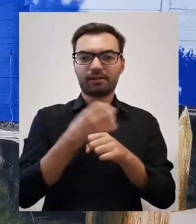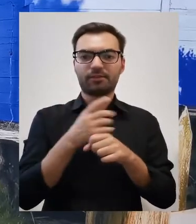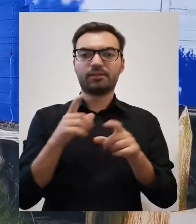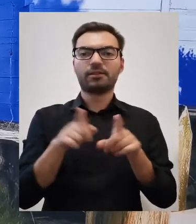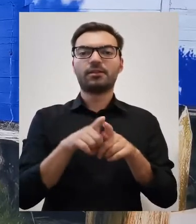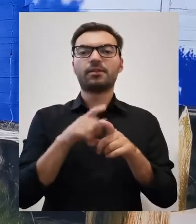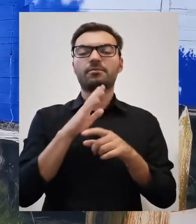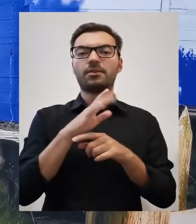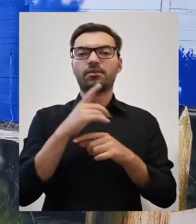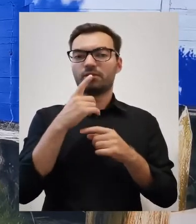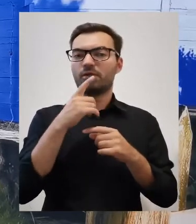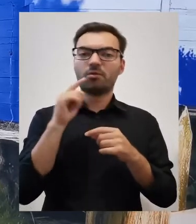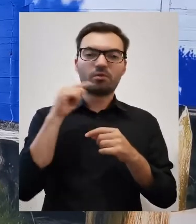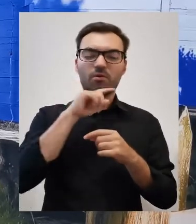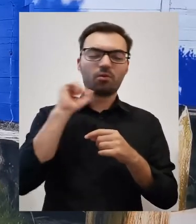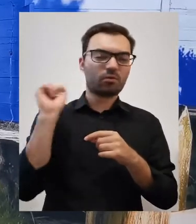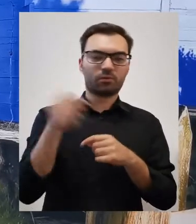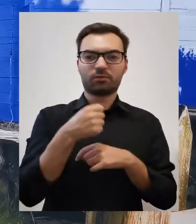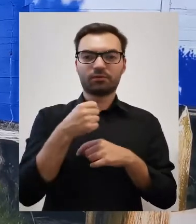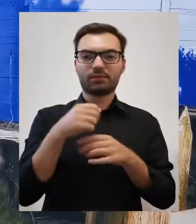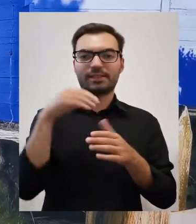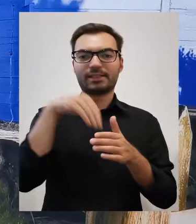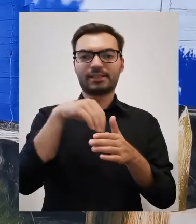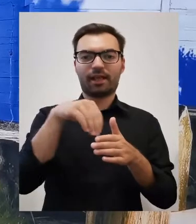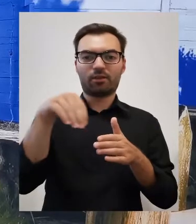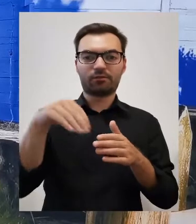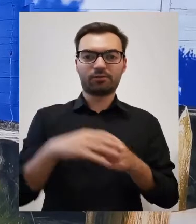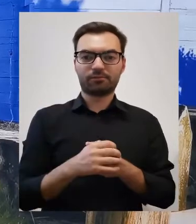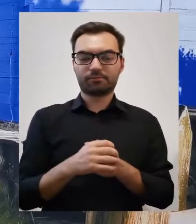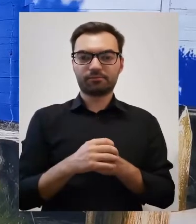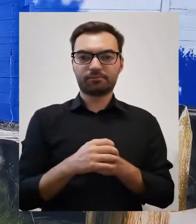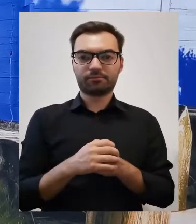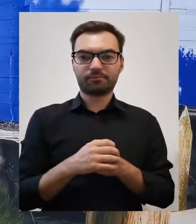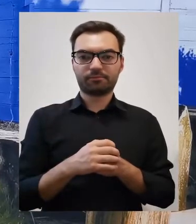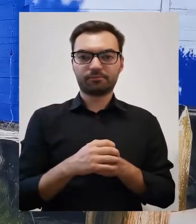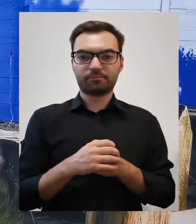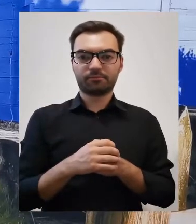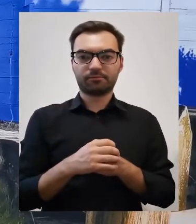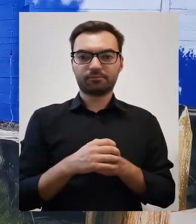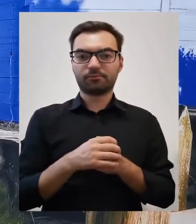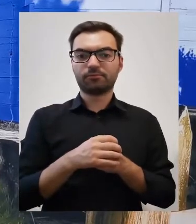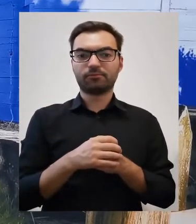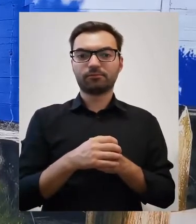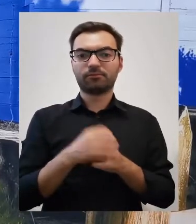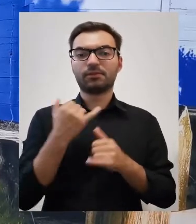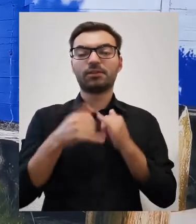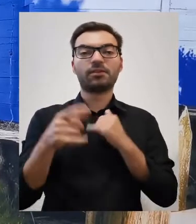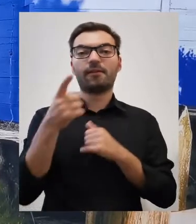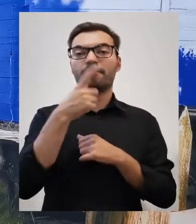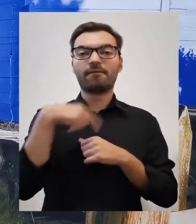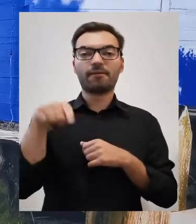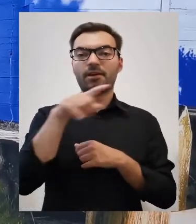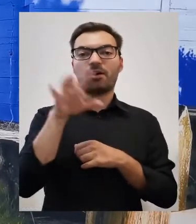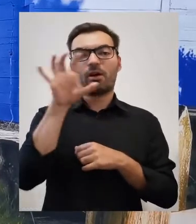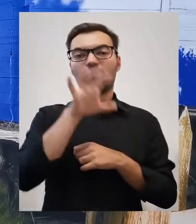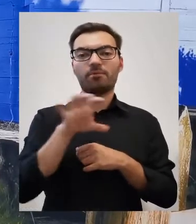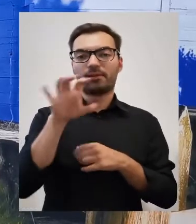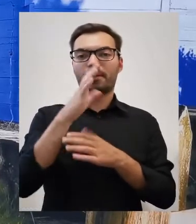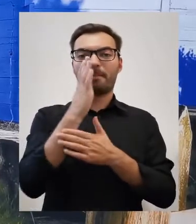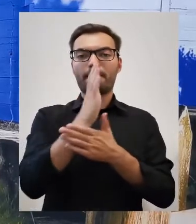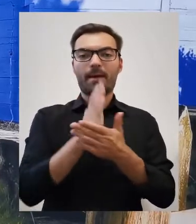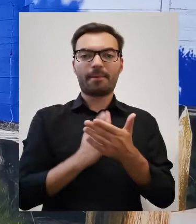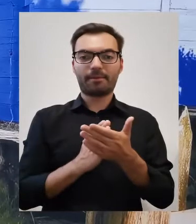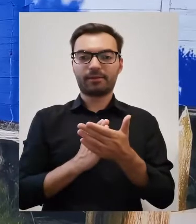warzyw. Mieli też świetną rękę do sadownictwa. Jeżeli przyjrzą się Państwo